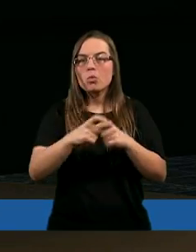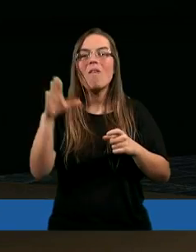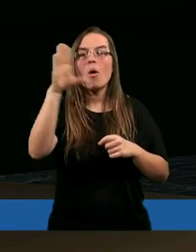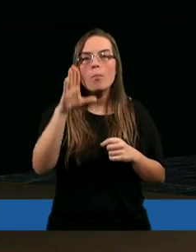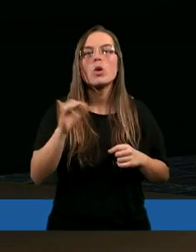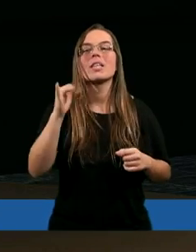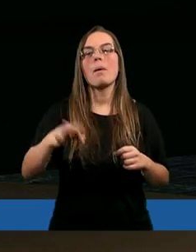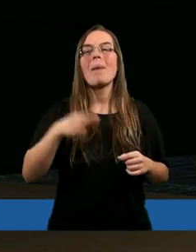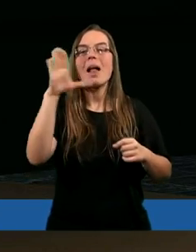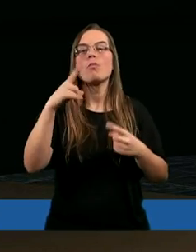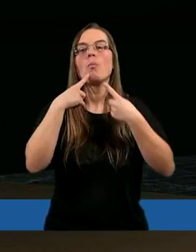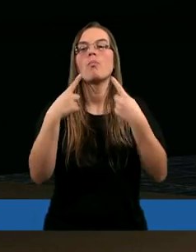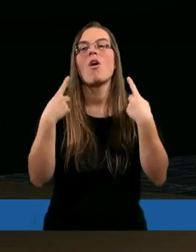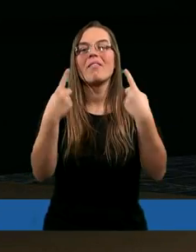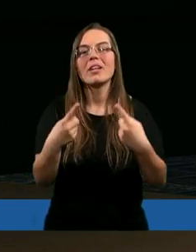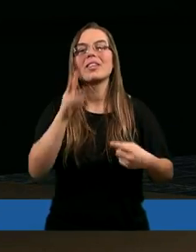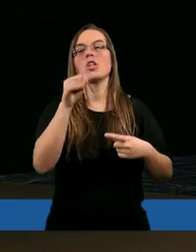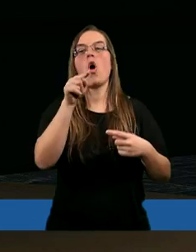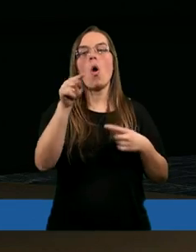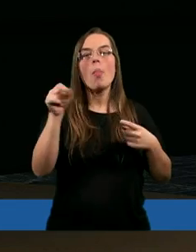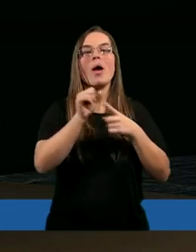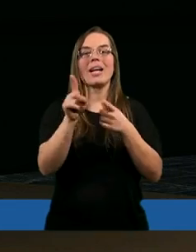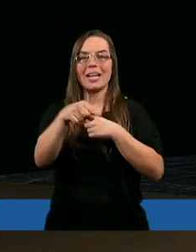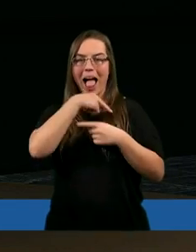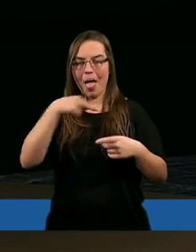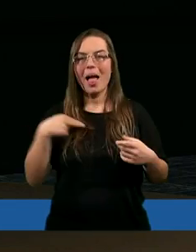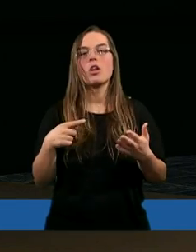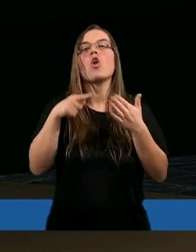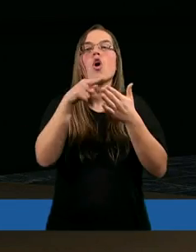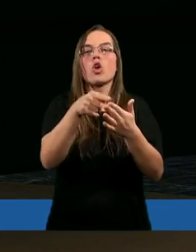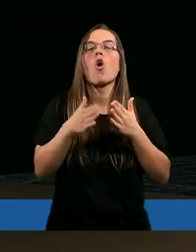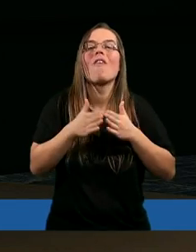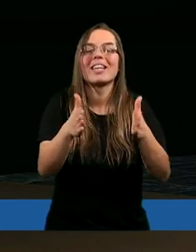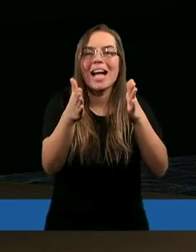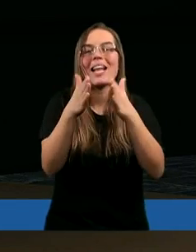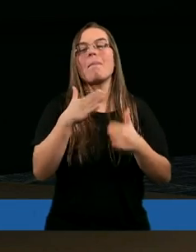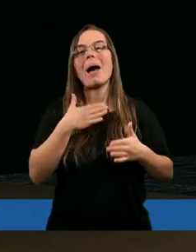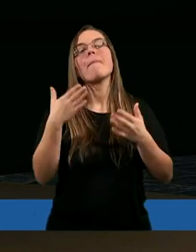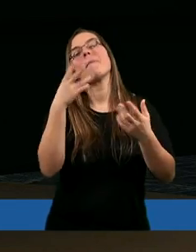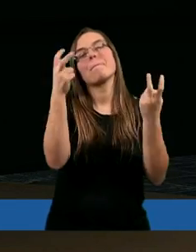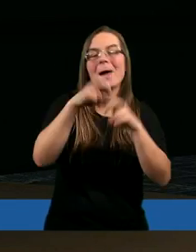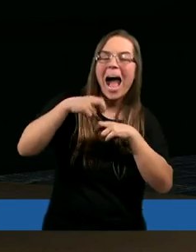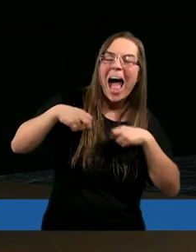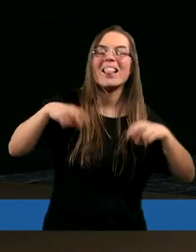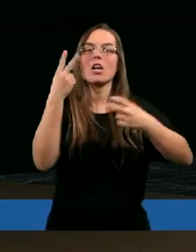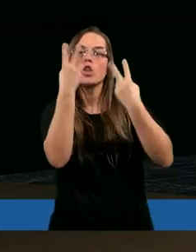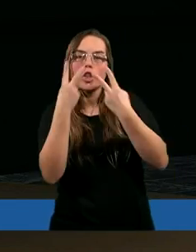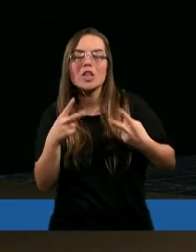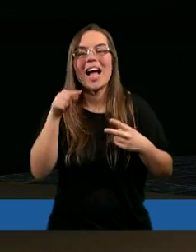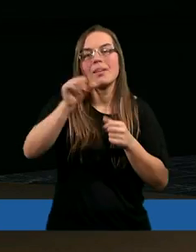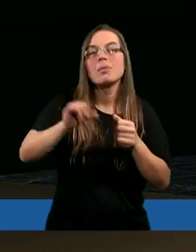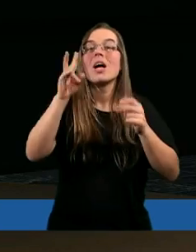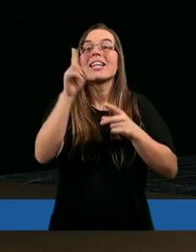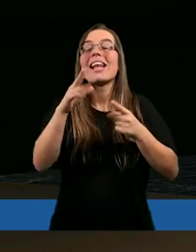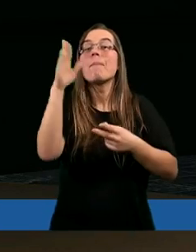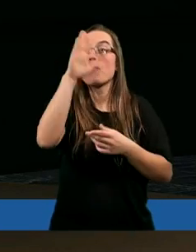i Pan Bóg powiedział, że ono jest dla nas drogowskazem. Mamy badać, mamy czytać, sprawdzać, więc tak naprawdę jeżeli